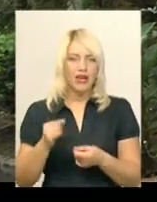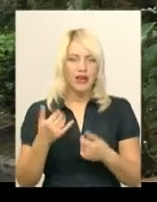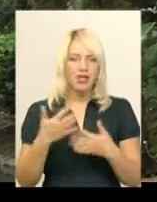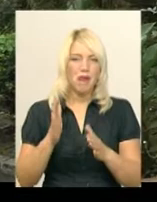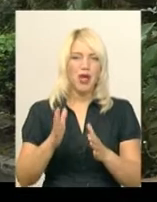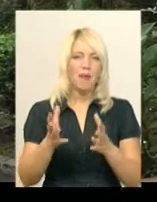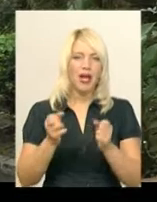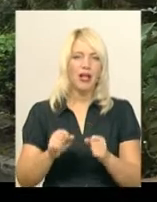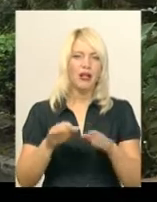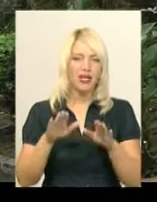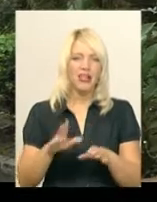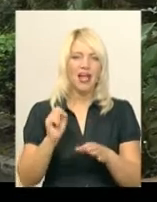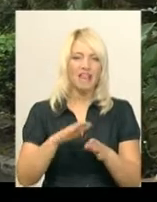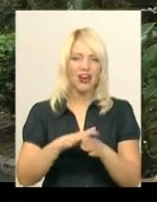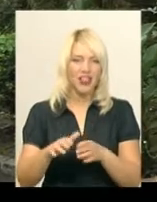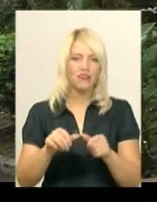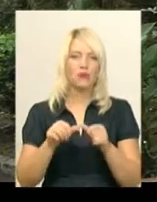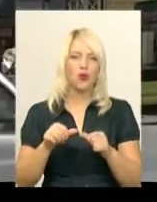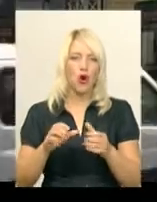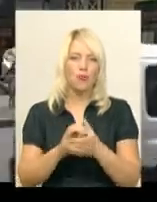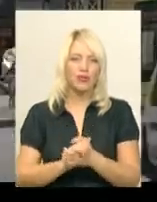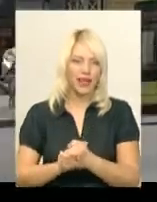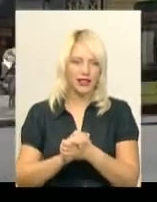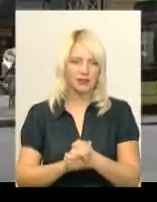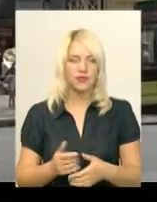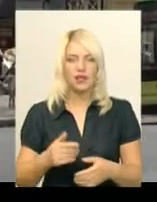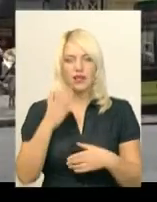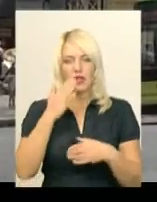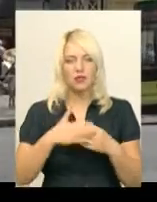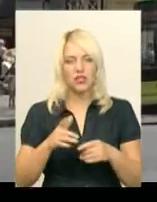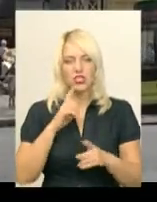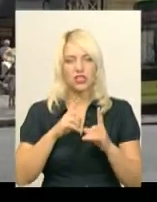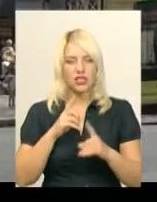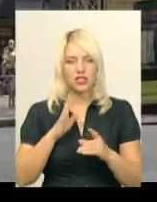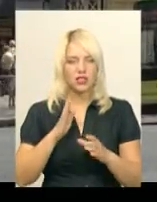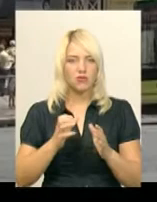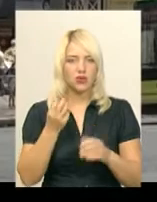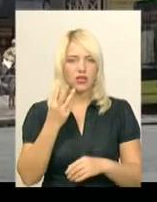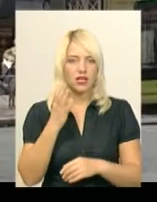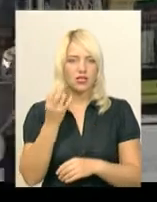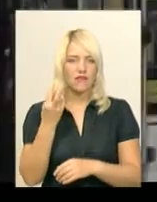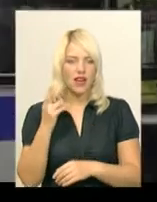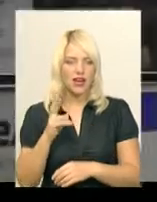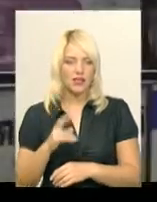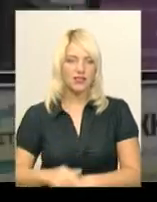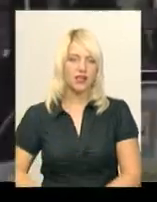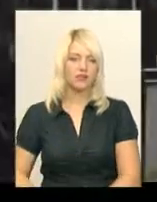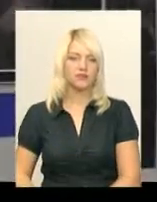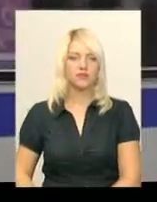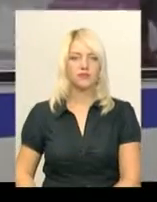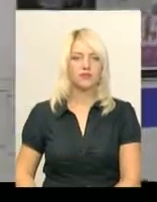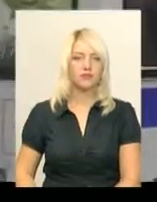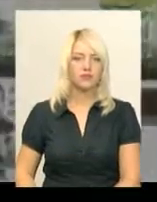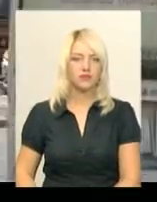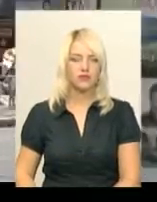прийнято рішення на виконавчому комітеті Хмельницької міської ради. Найближче засідання виконкому відбудеться 13 вересня. Ірина Аріон, Володимир Паламар,